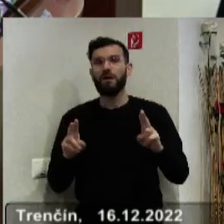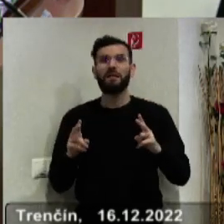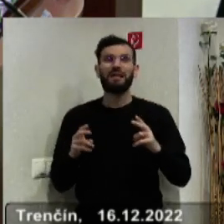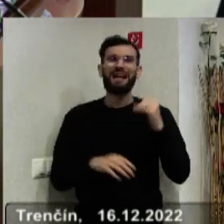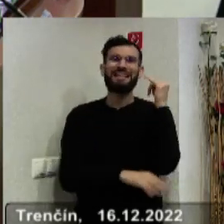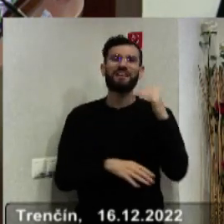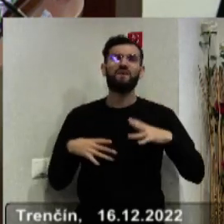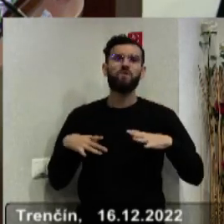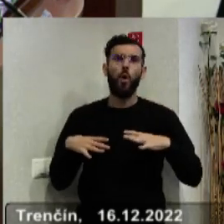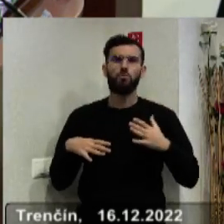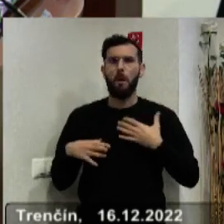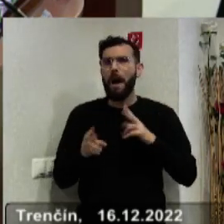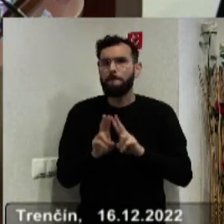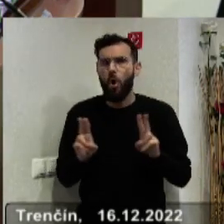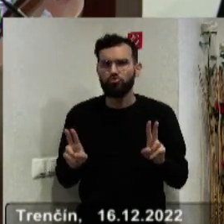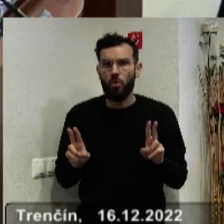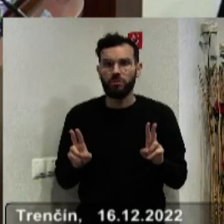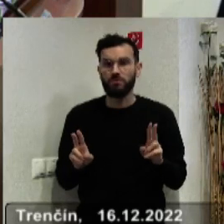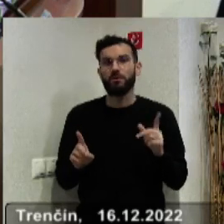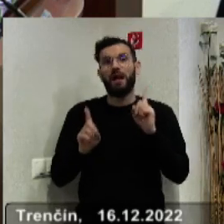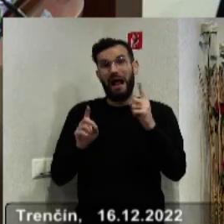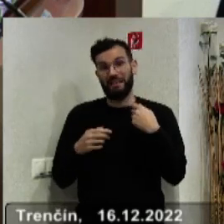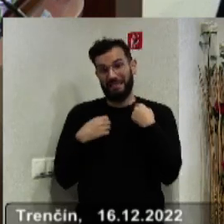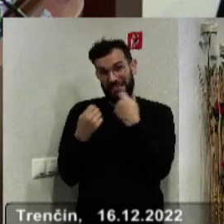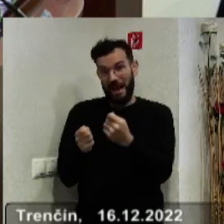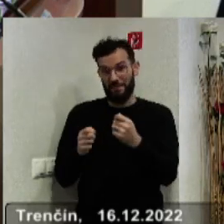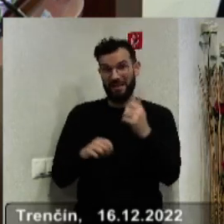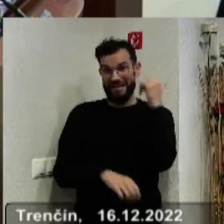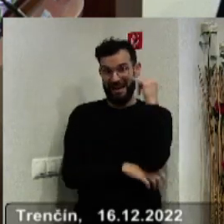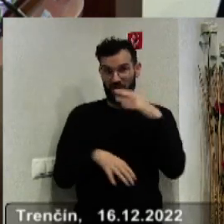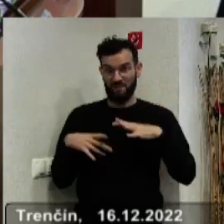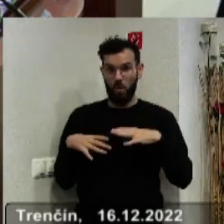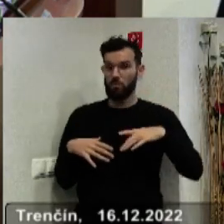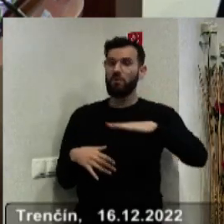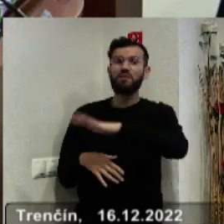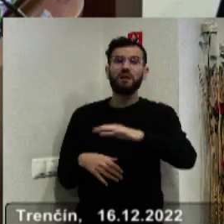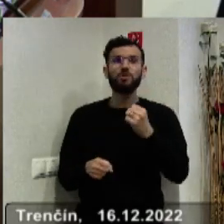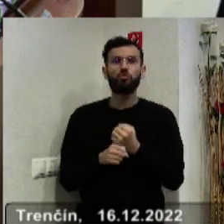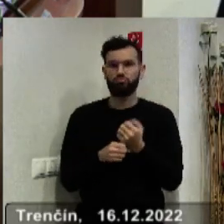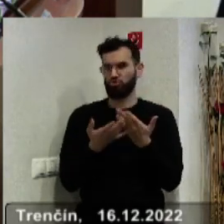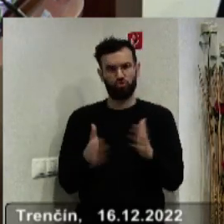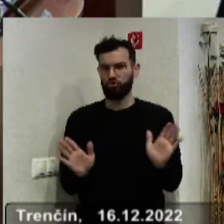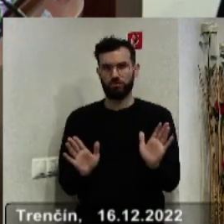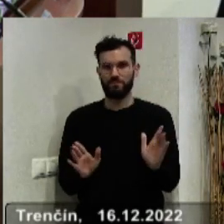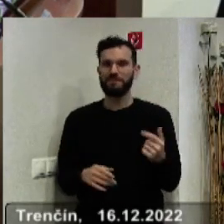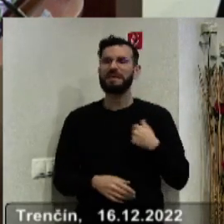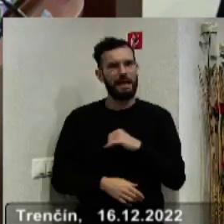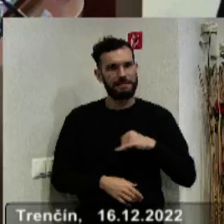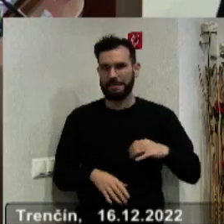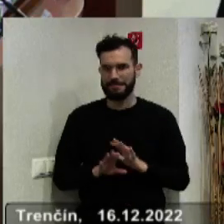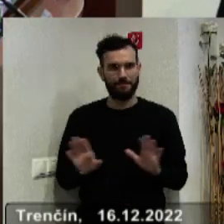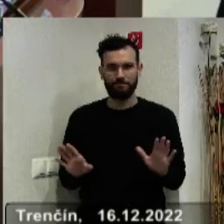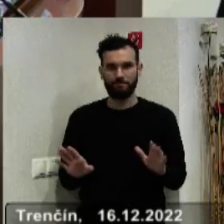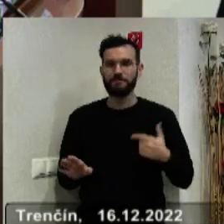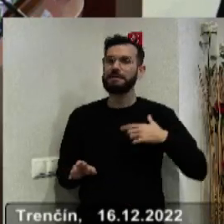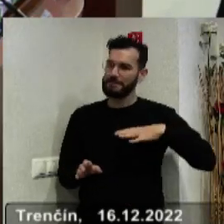riaditeľské voľno je v mojej kompetencii, ale keby som dala riaditeľské voľno, tie deti by nerobili nič. Ale to ja nechcem, aby nerobili nič.